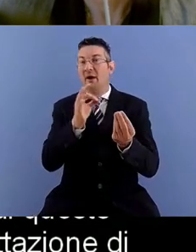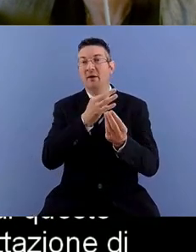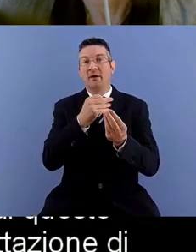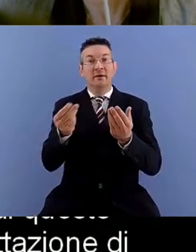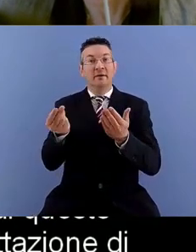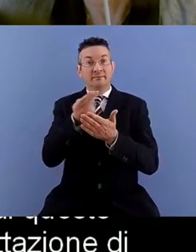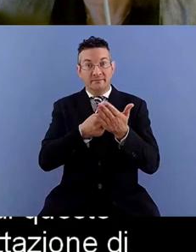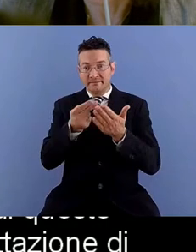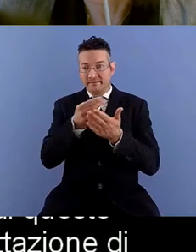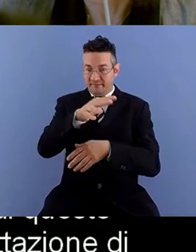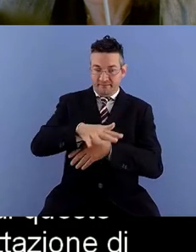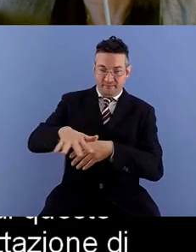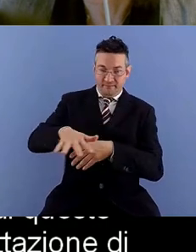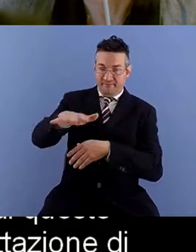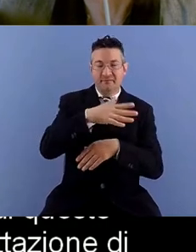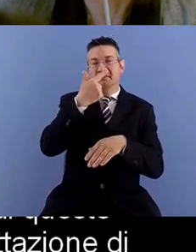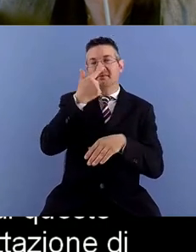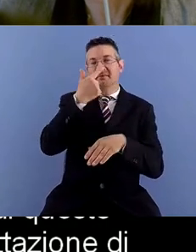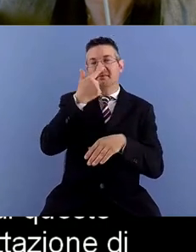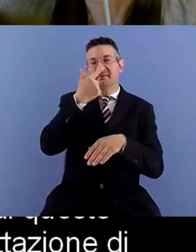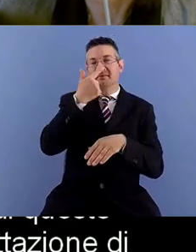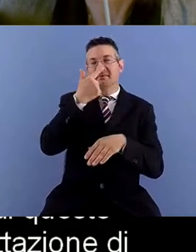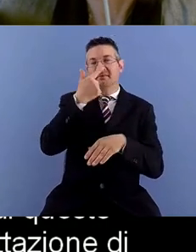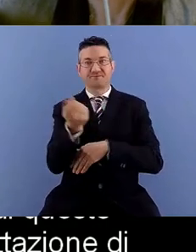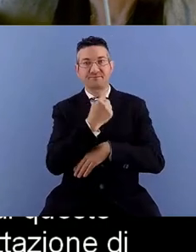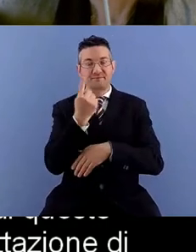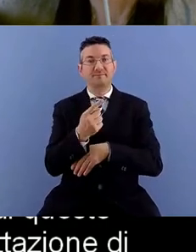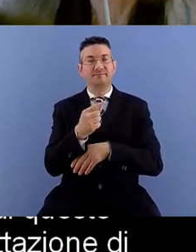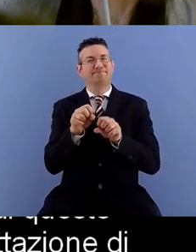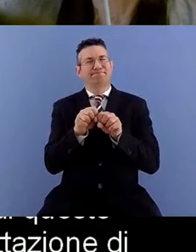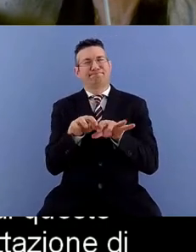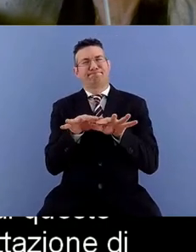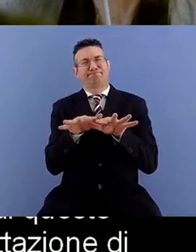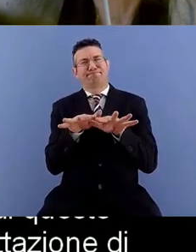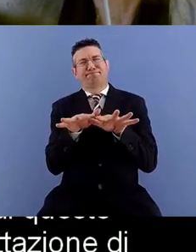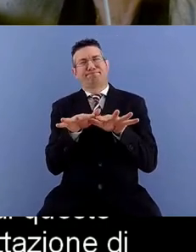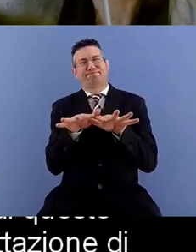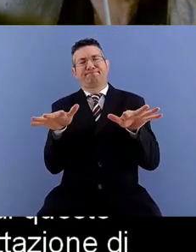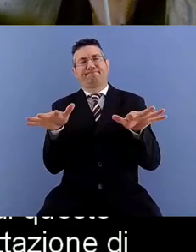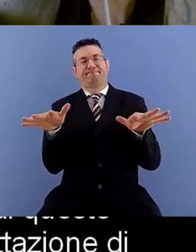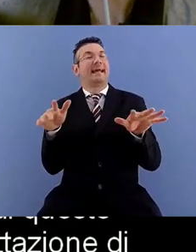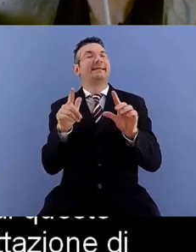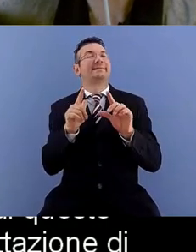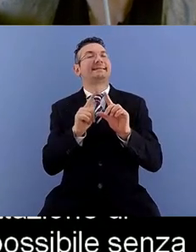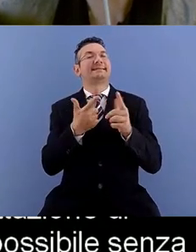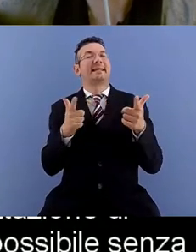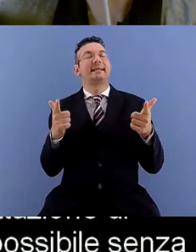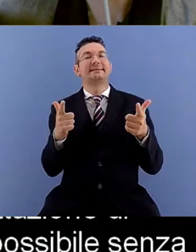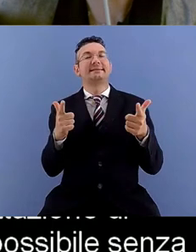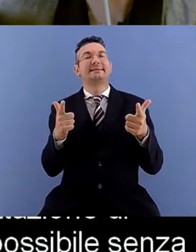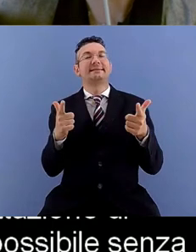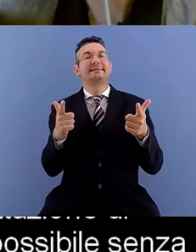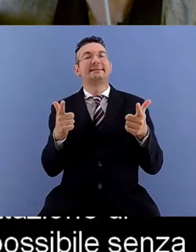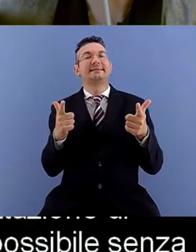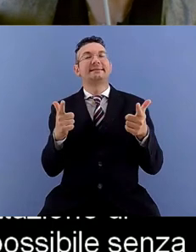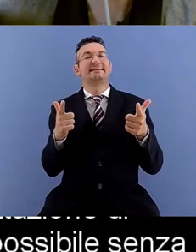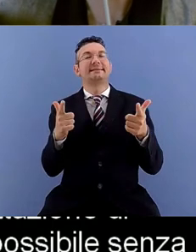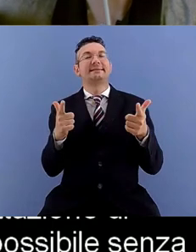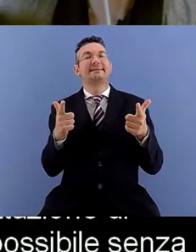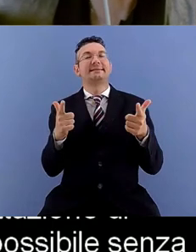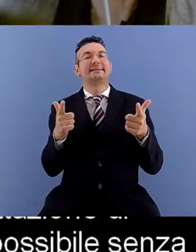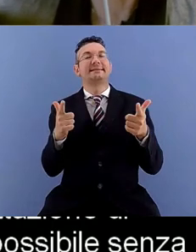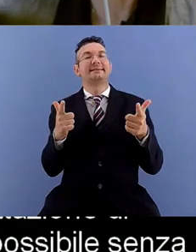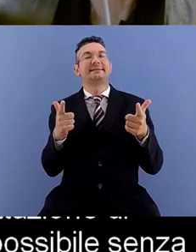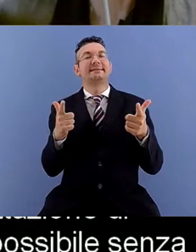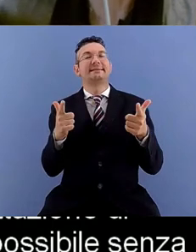nella maggior estensione possibile senza necessità di adattamenti o ausili speciali quindi